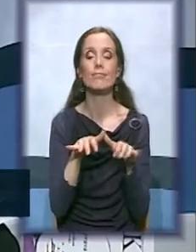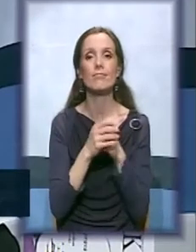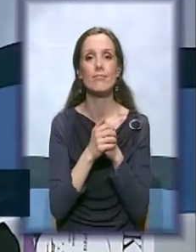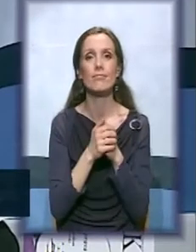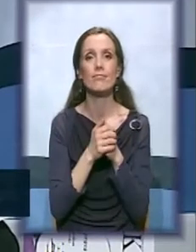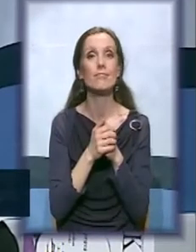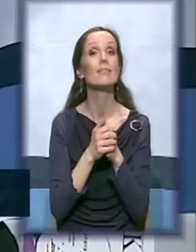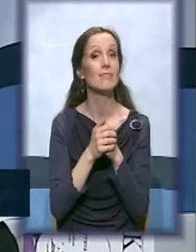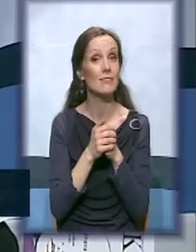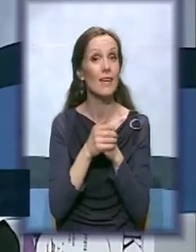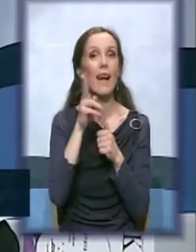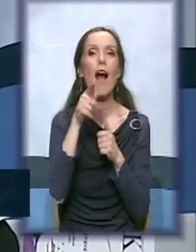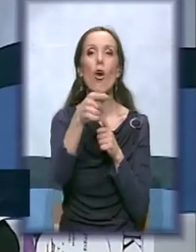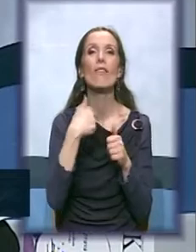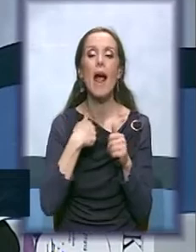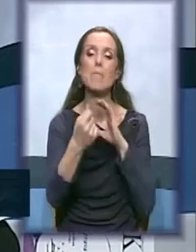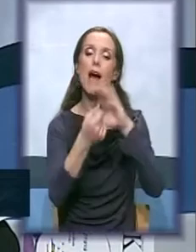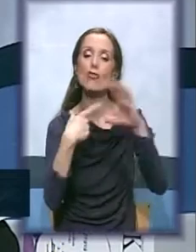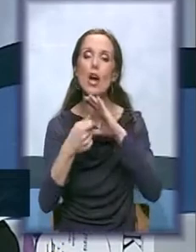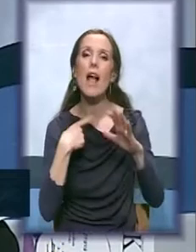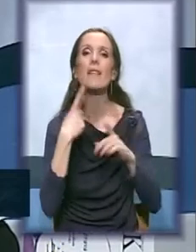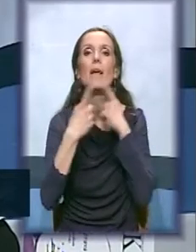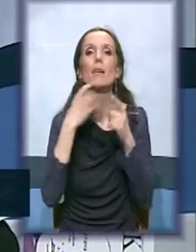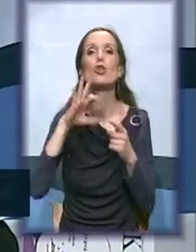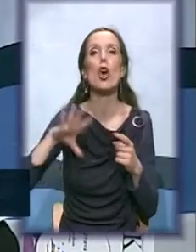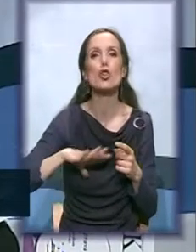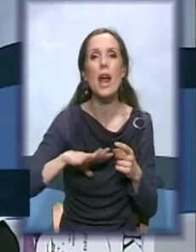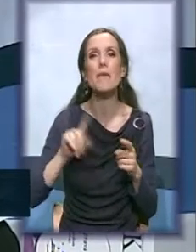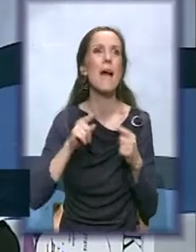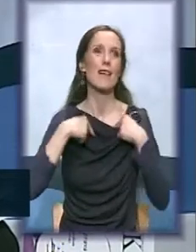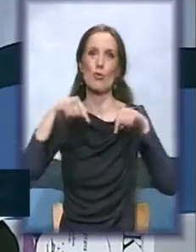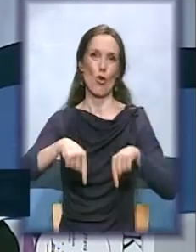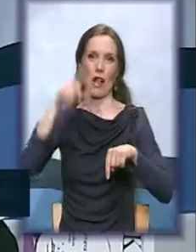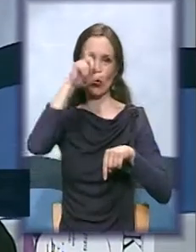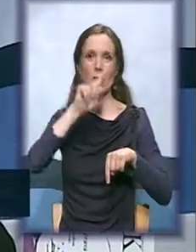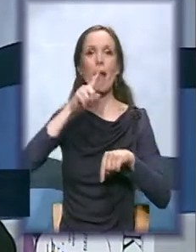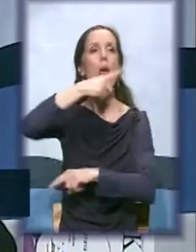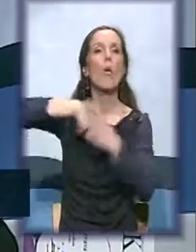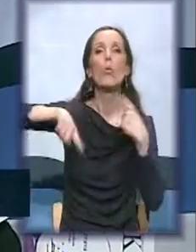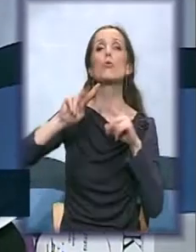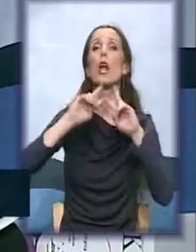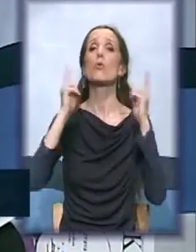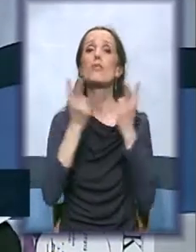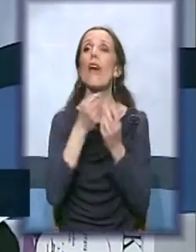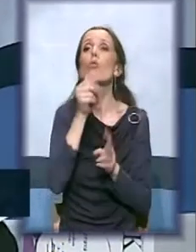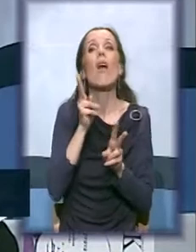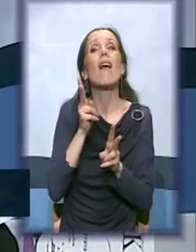prosleđujete priče o ženama koje nisu tu u našoj zemlji, već u okruženju, u svijetu i u načinima na koji su